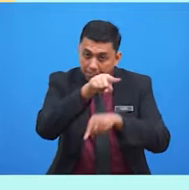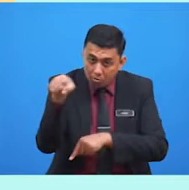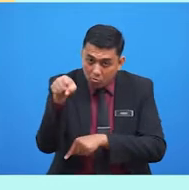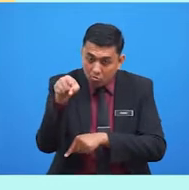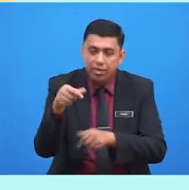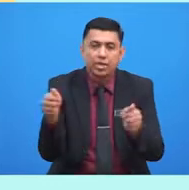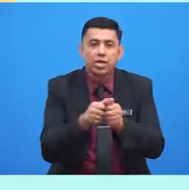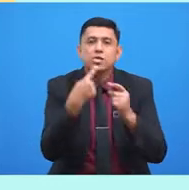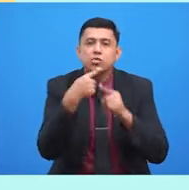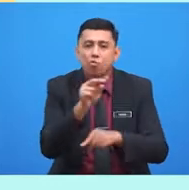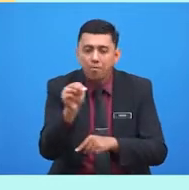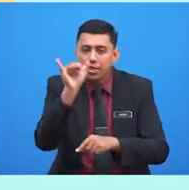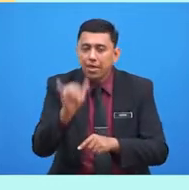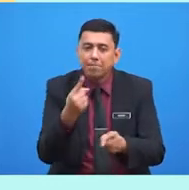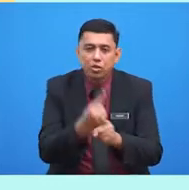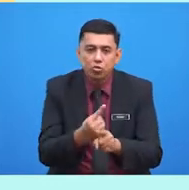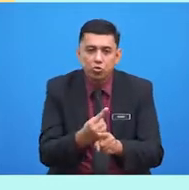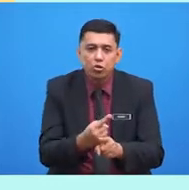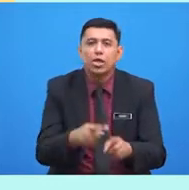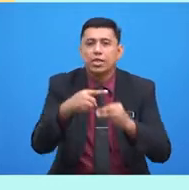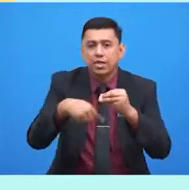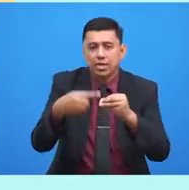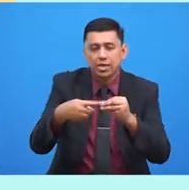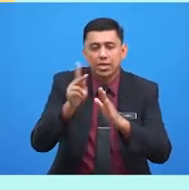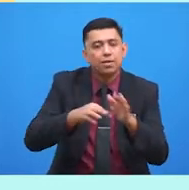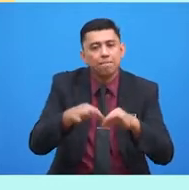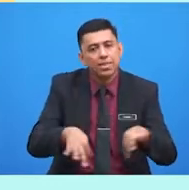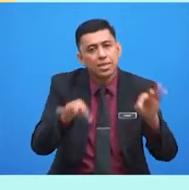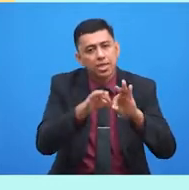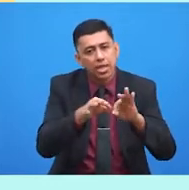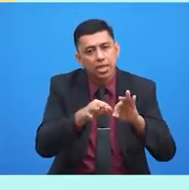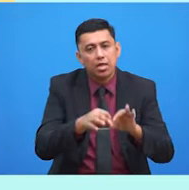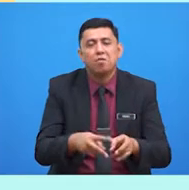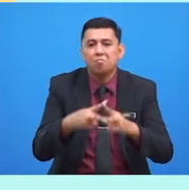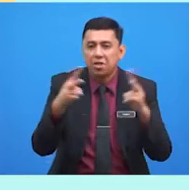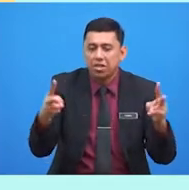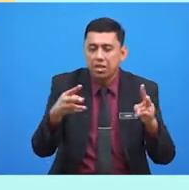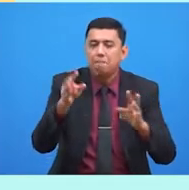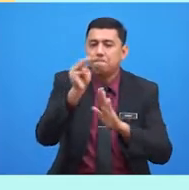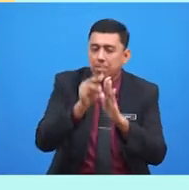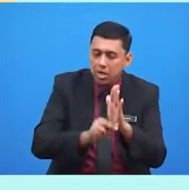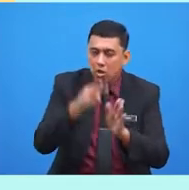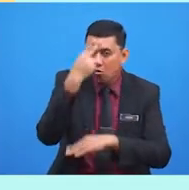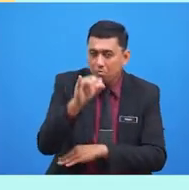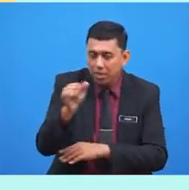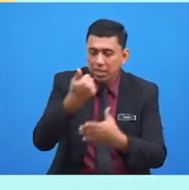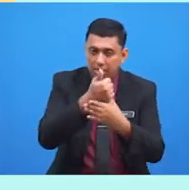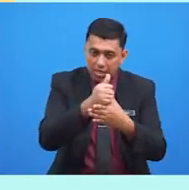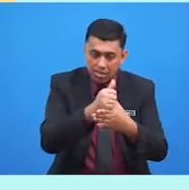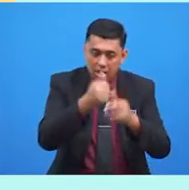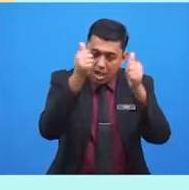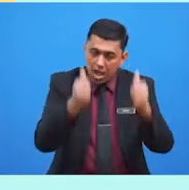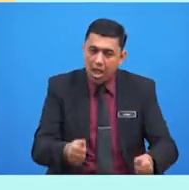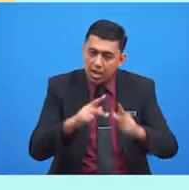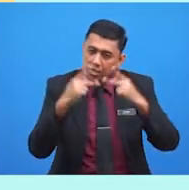jawapan yang betul tentang kepentingan saling menghormati antara ahli